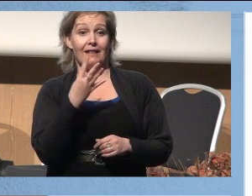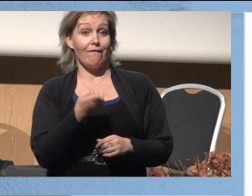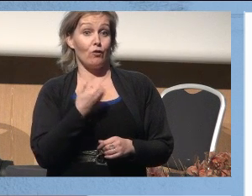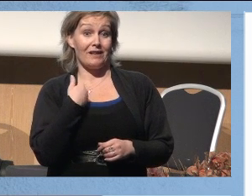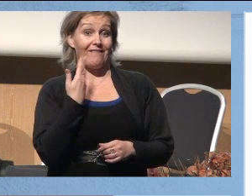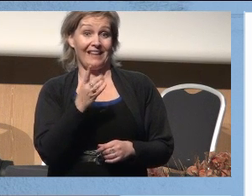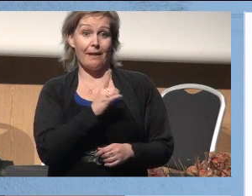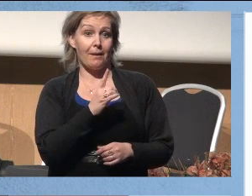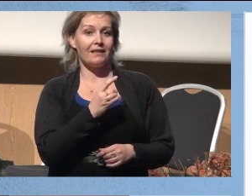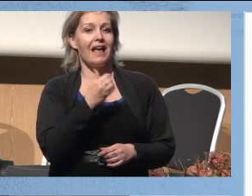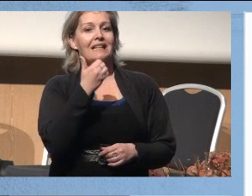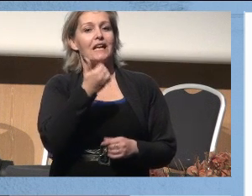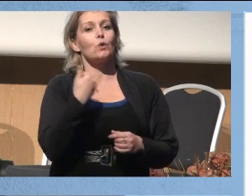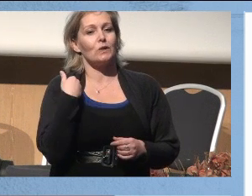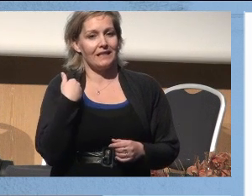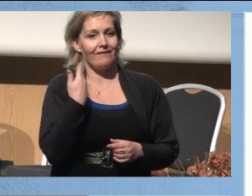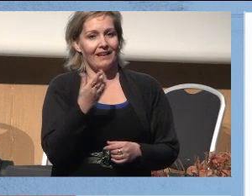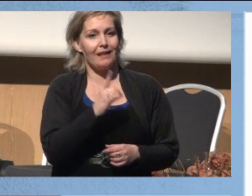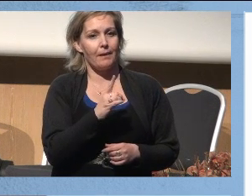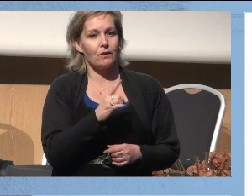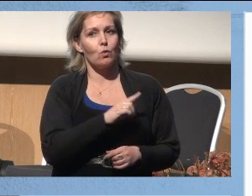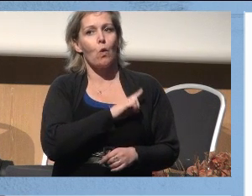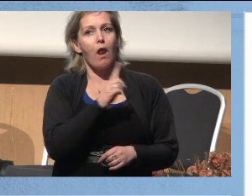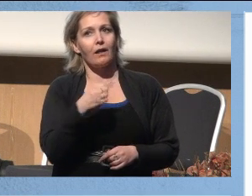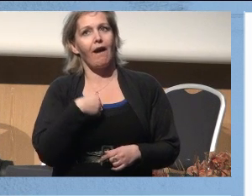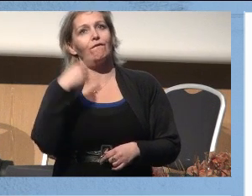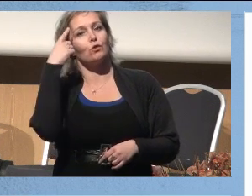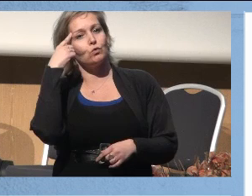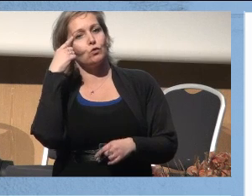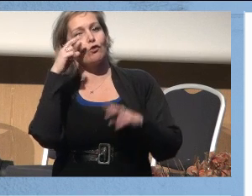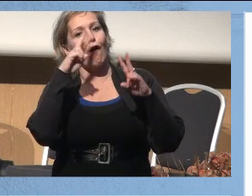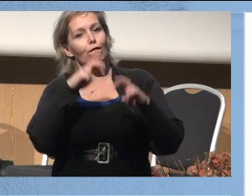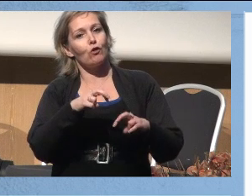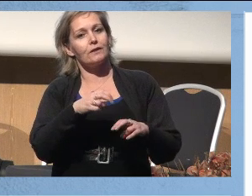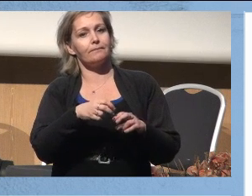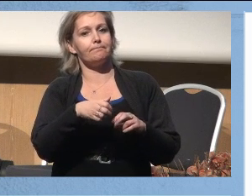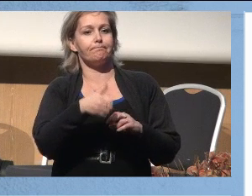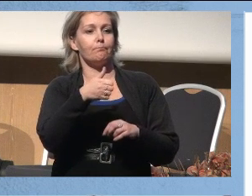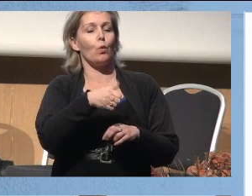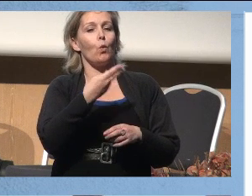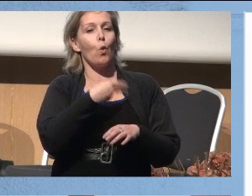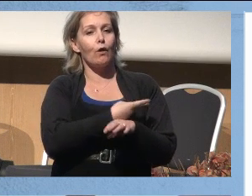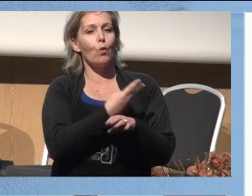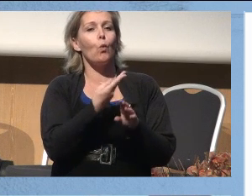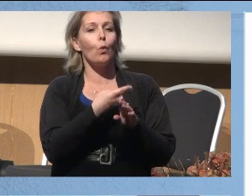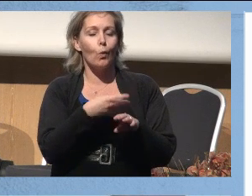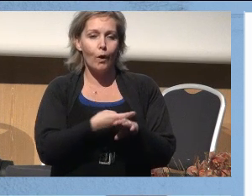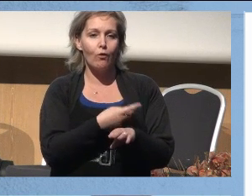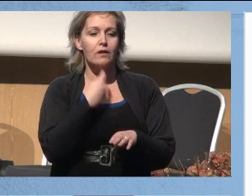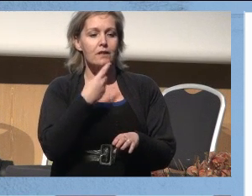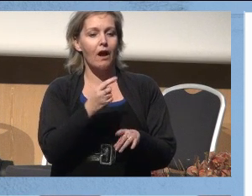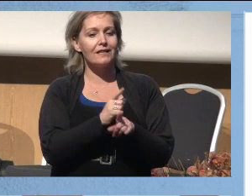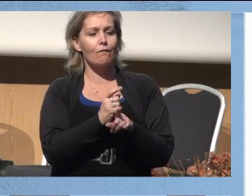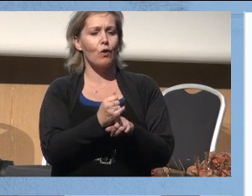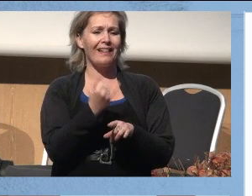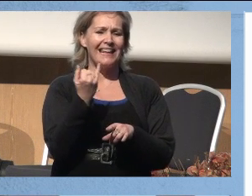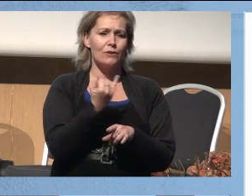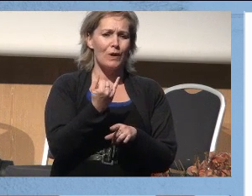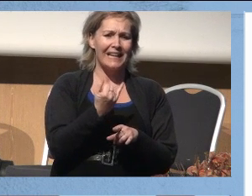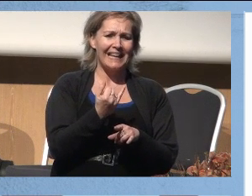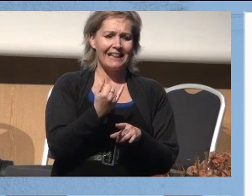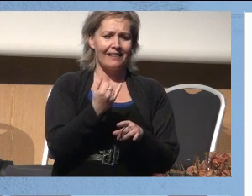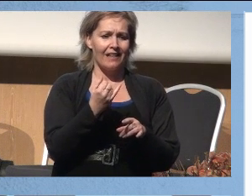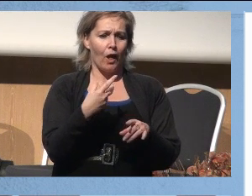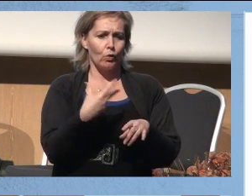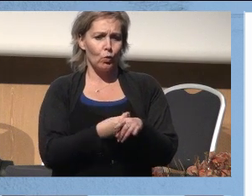jeg fikk diabetes, det er 6 år. Og det tok meg lang tid å skjønne det som forskningsdirektør på Ullevål, med en doktorat også innenfor hvordan insulin og glukose